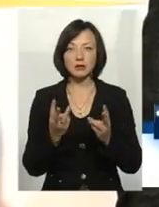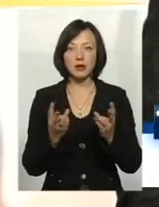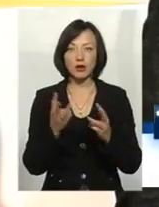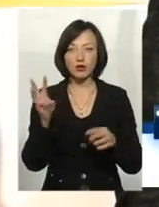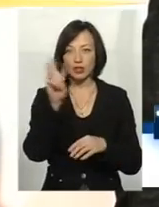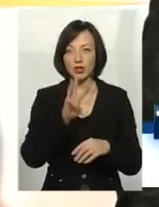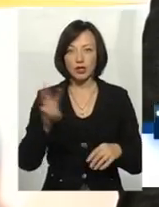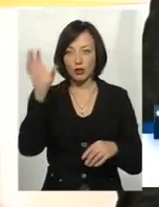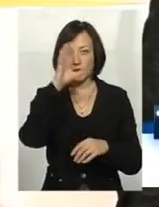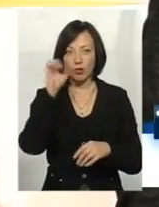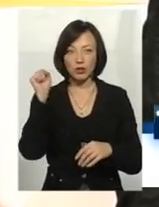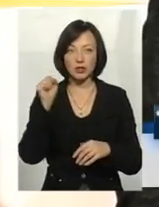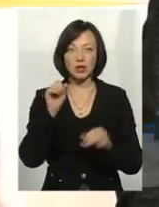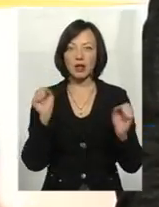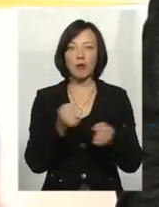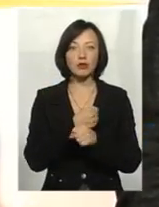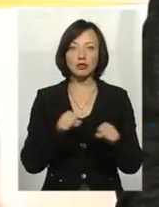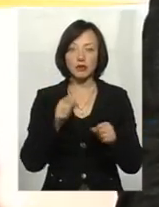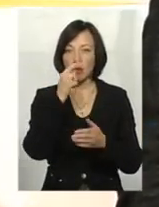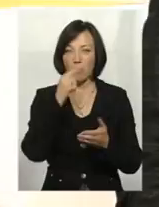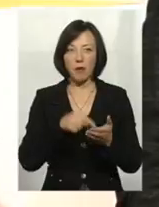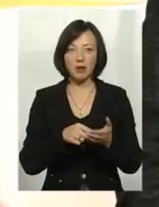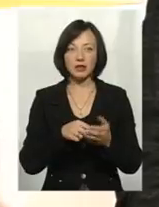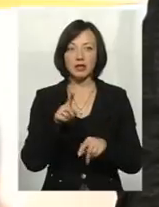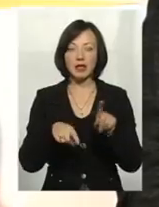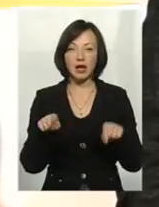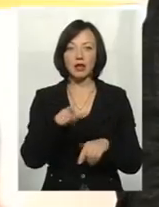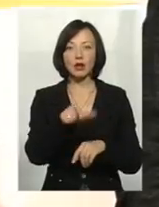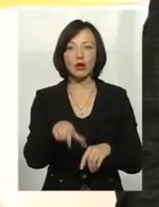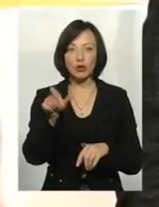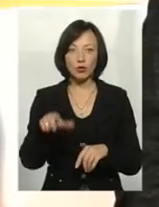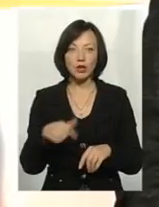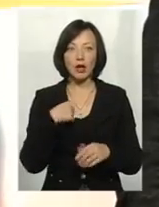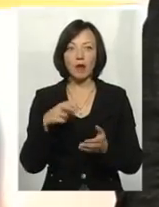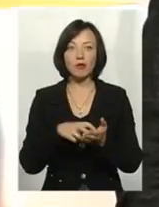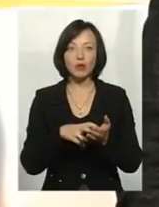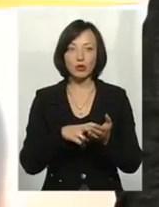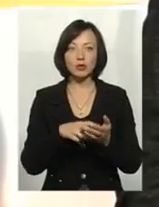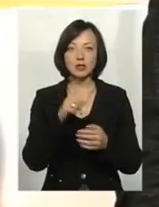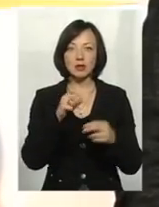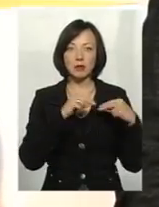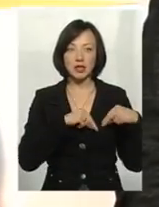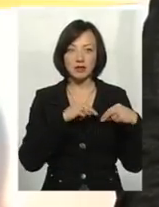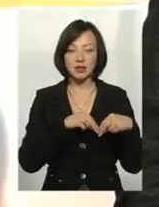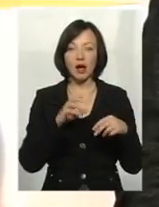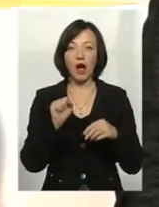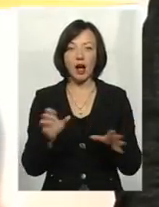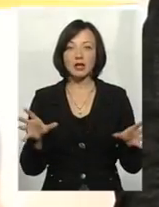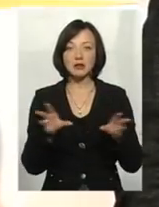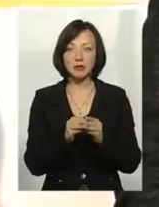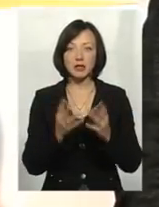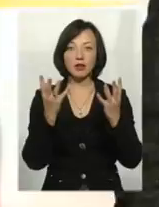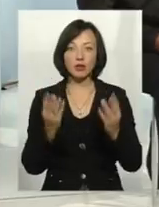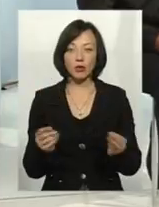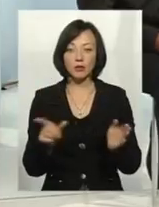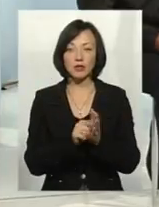ночі, неможливо попасти. Деякі люди, я боюсь за працівників, а вже спільно, днем з